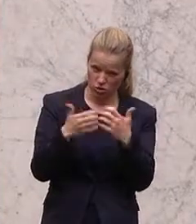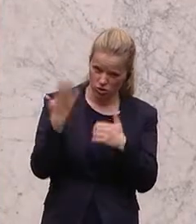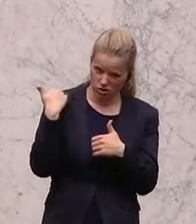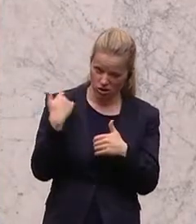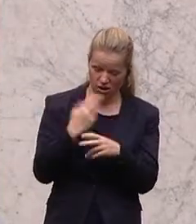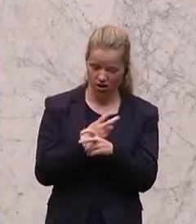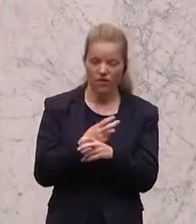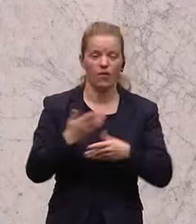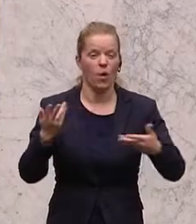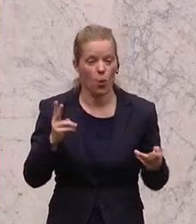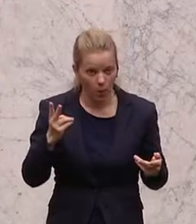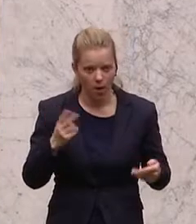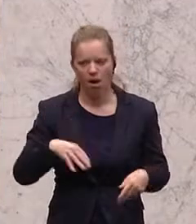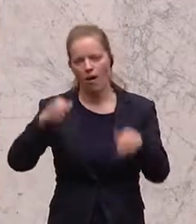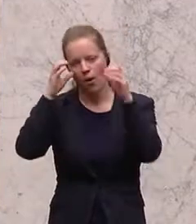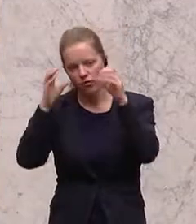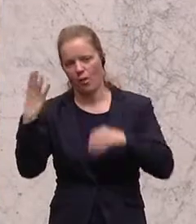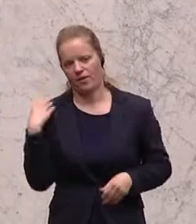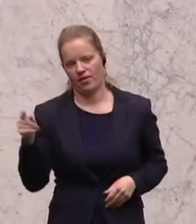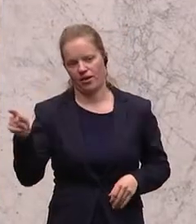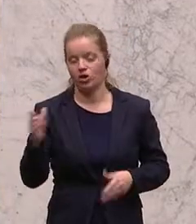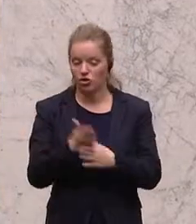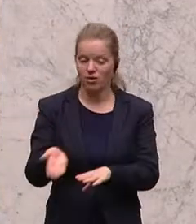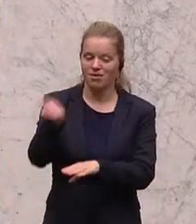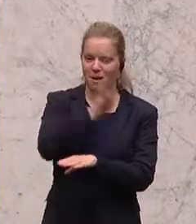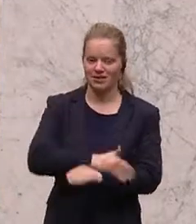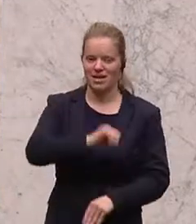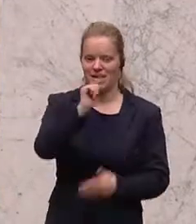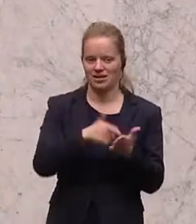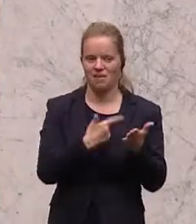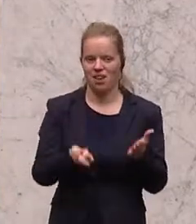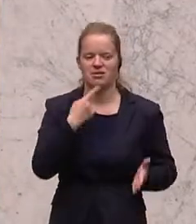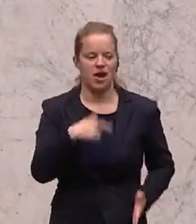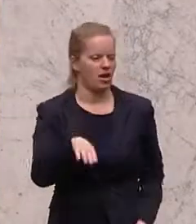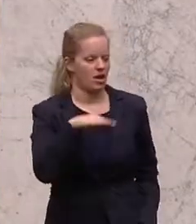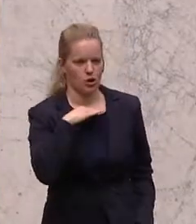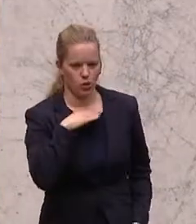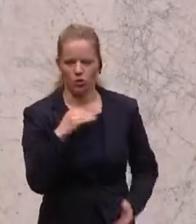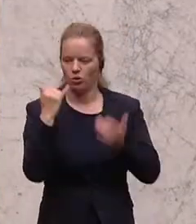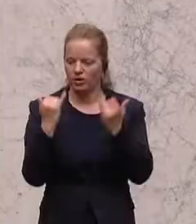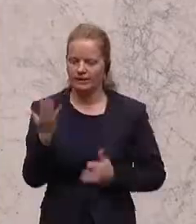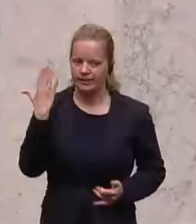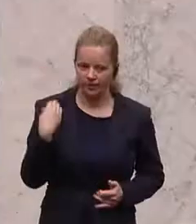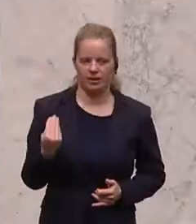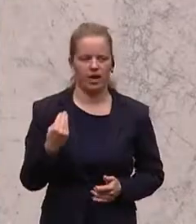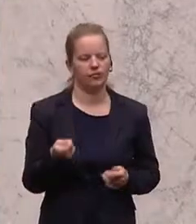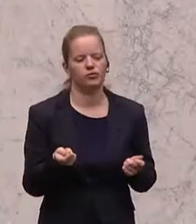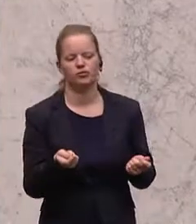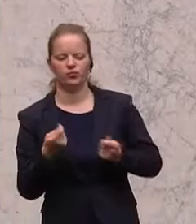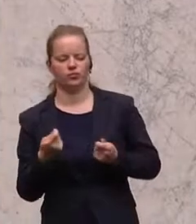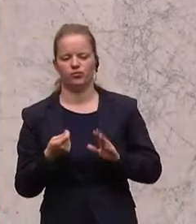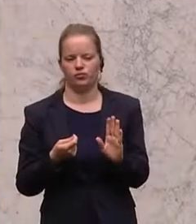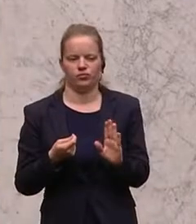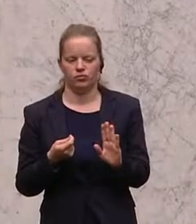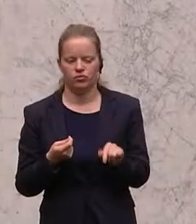wiederum die ÖVP es ist, die beim ersten Mal schon gemeint hat, es reicht und jetzt wieder die Zügel anzieht und